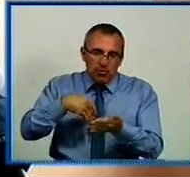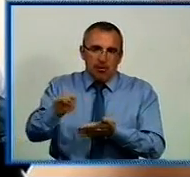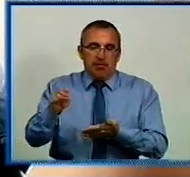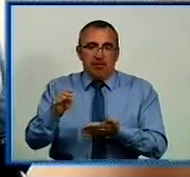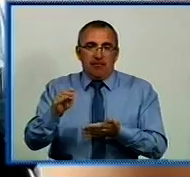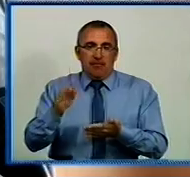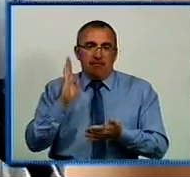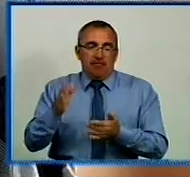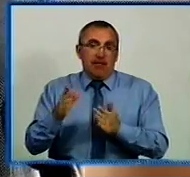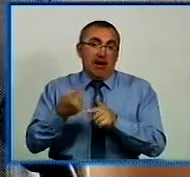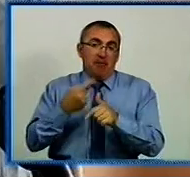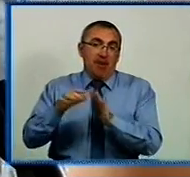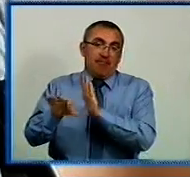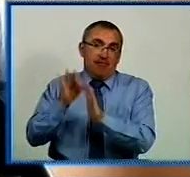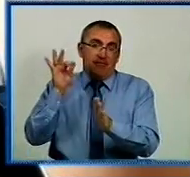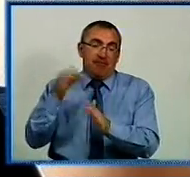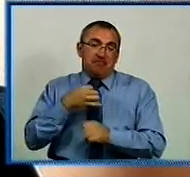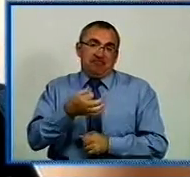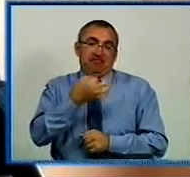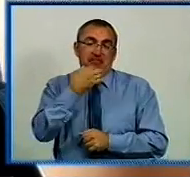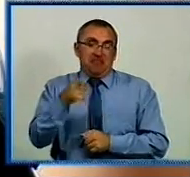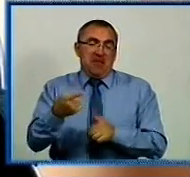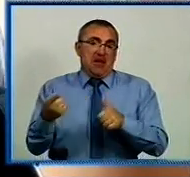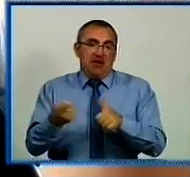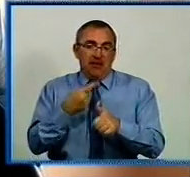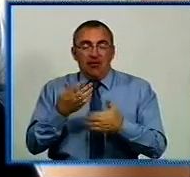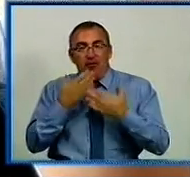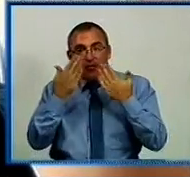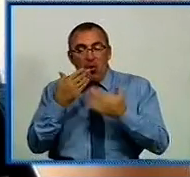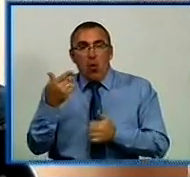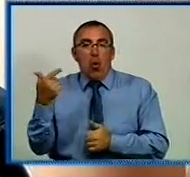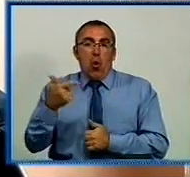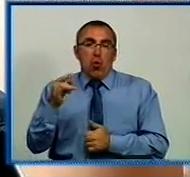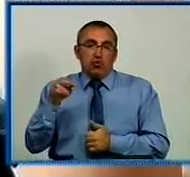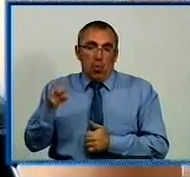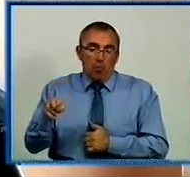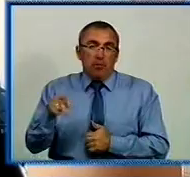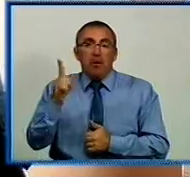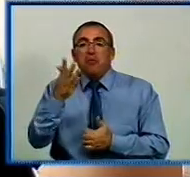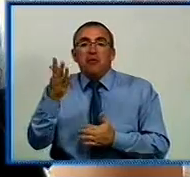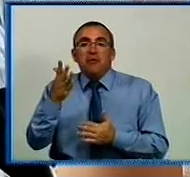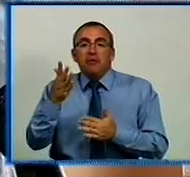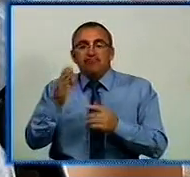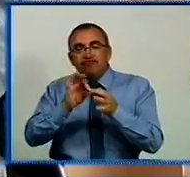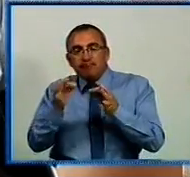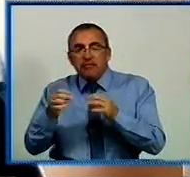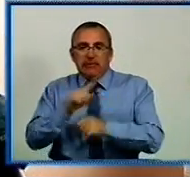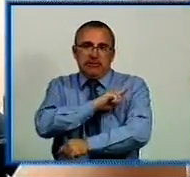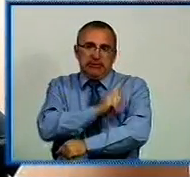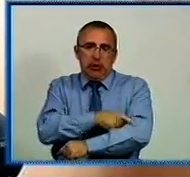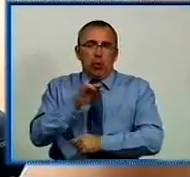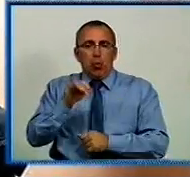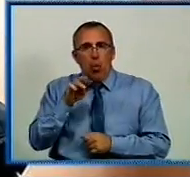А ім'я сподобалося мені. Читав по гороскопу, які там люди рождаються. З сильним духом,